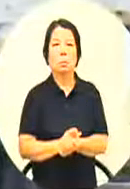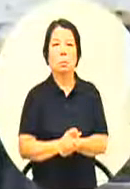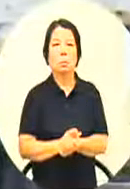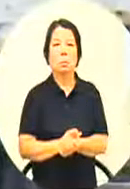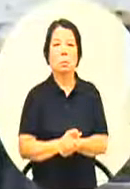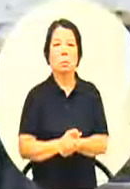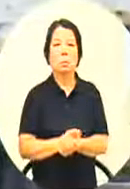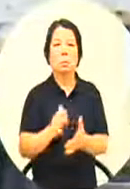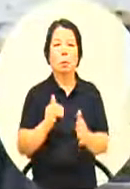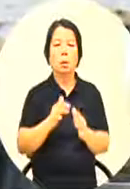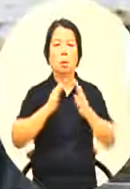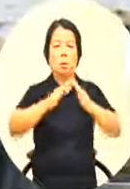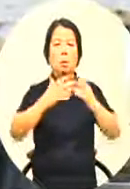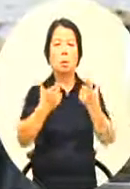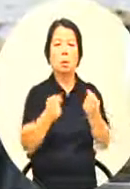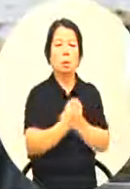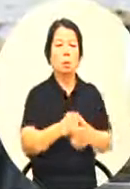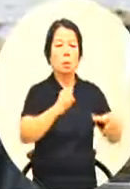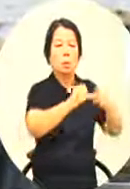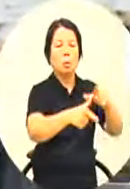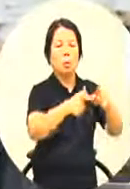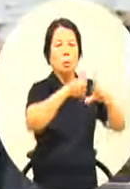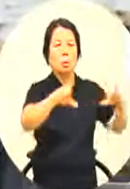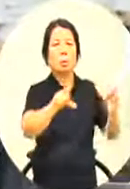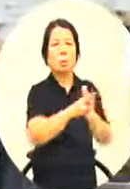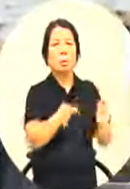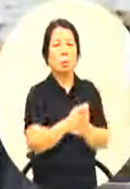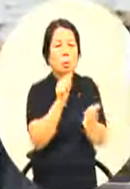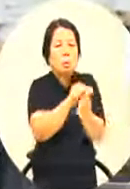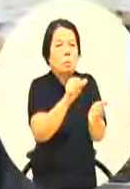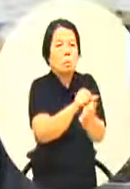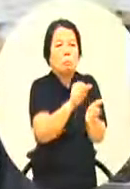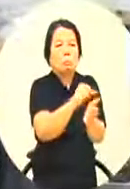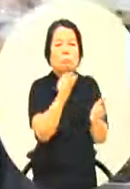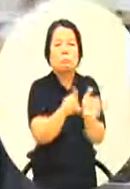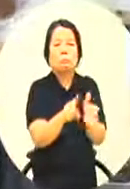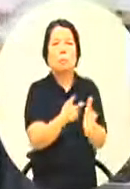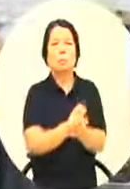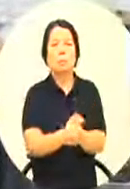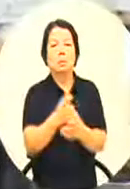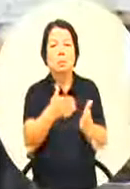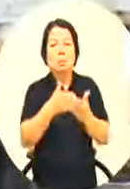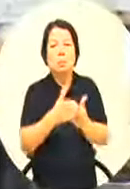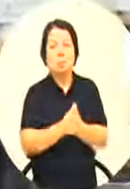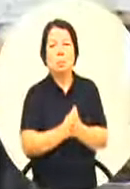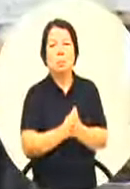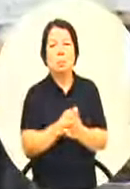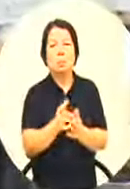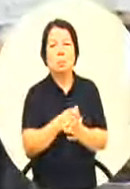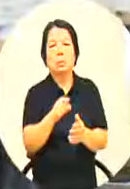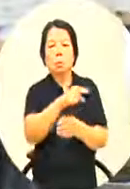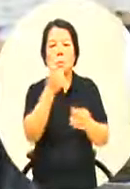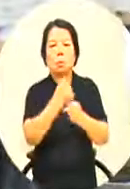嘛一个诚实一样某个企业很大的时候依赖他吃饭的时候你要跟他建设办他没清楚